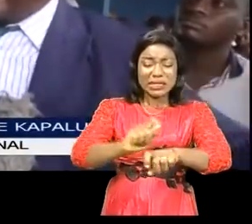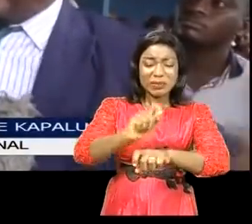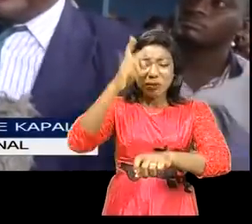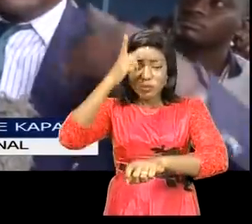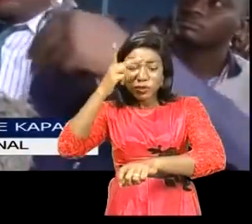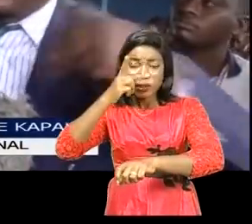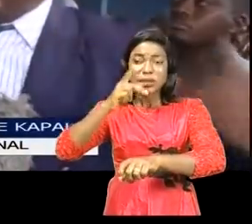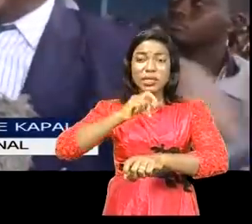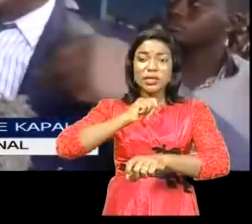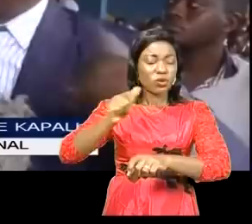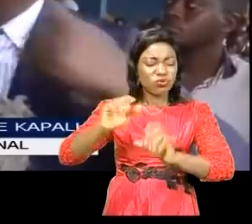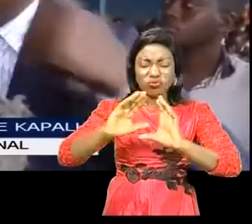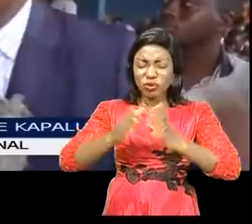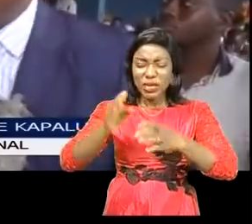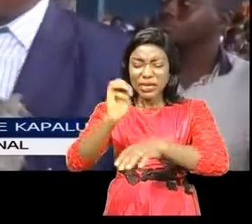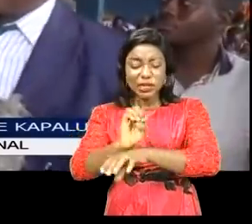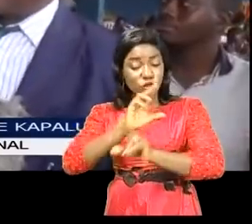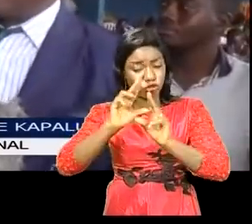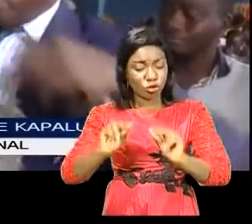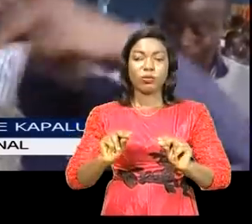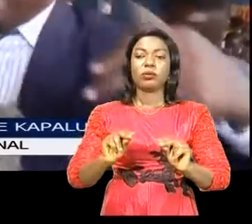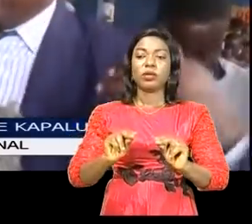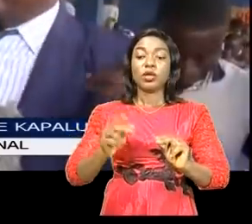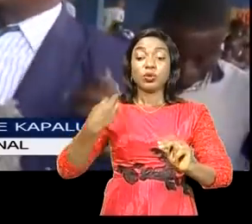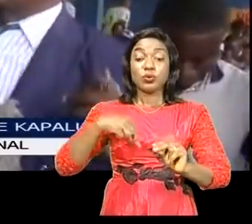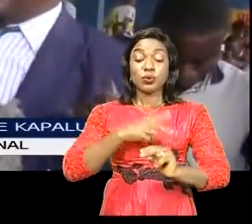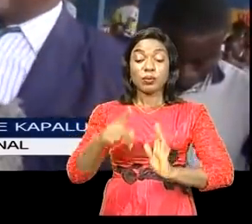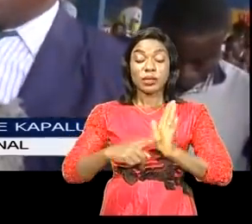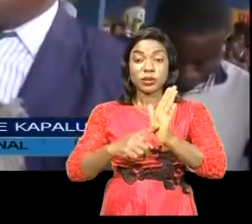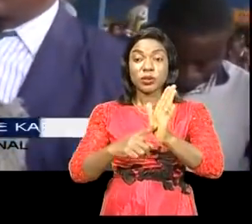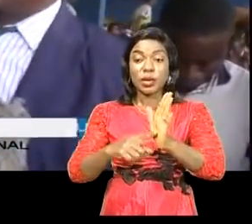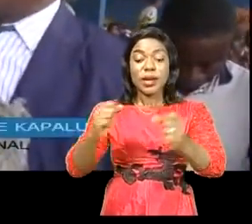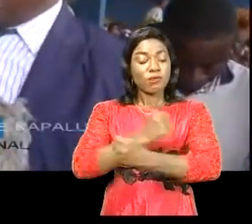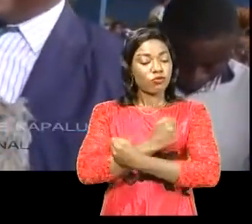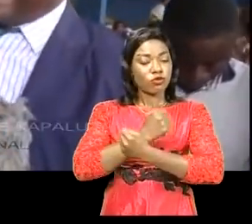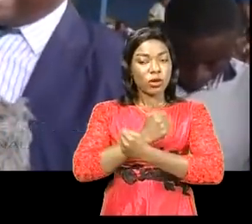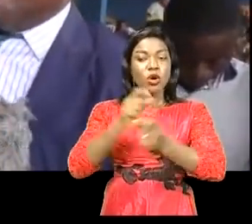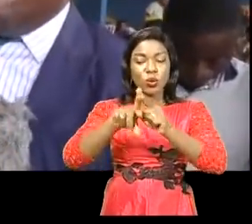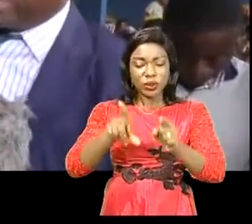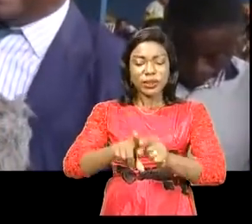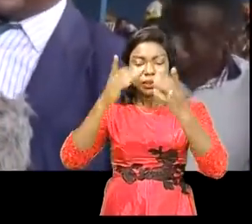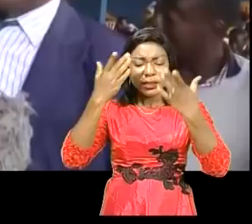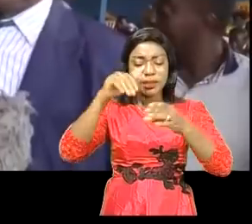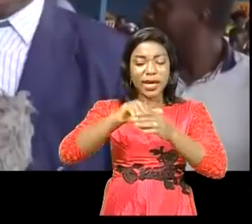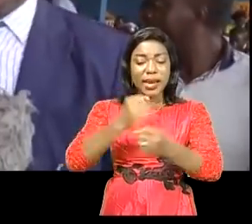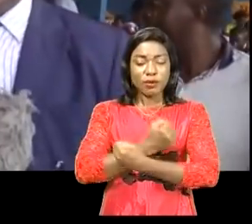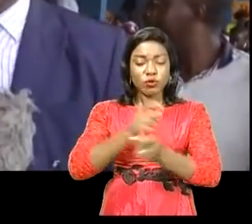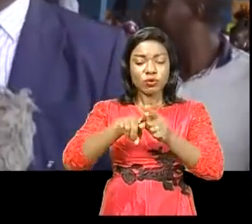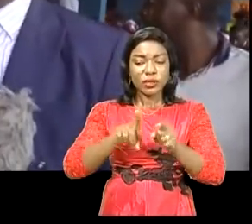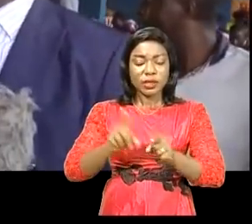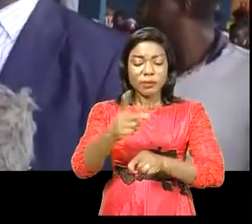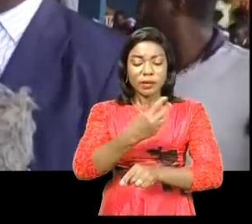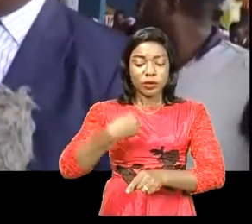politique, tout ça, des églises, non. Que nous manifestions seulement l'amour, Dieu est à l'amour, il sera parmi nous.